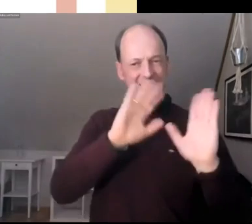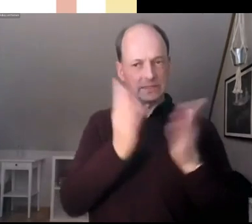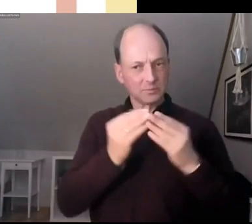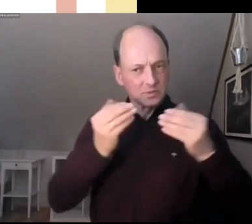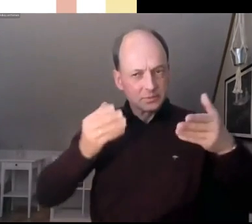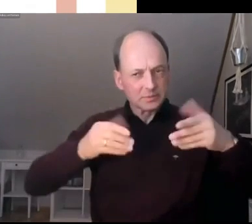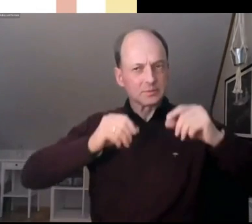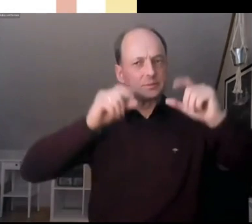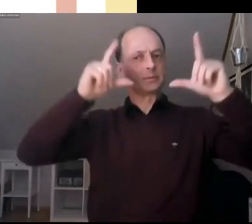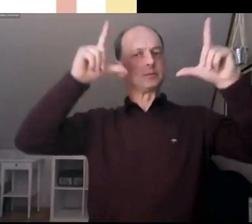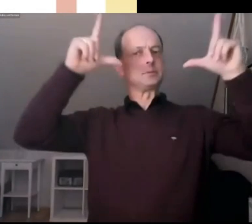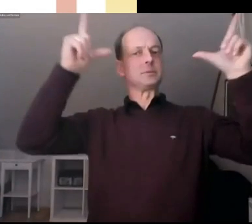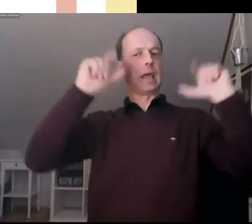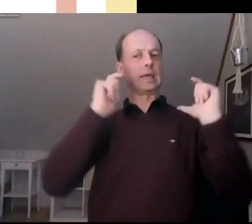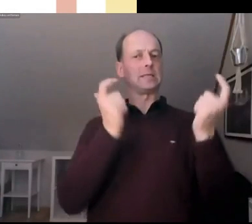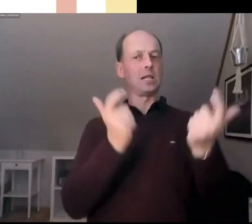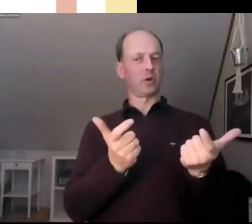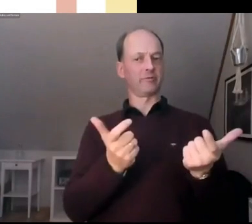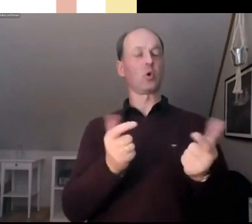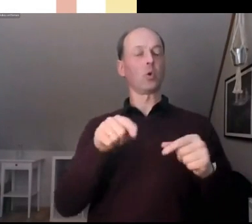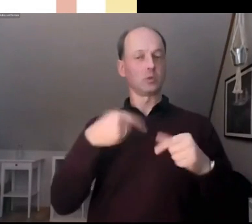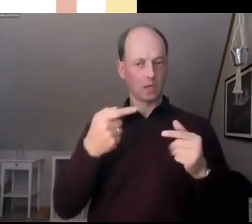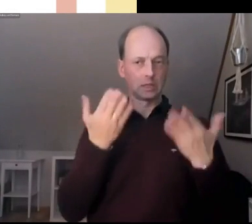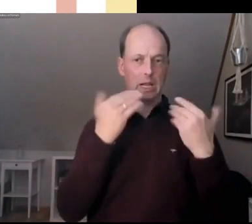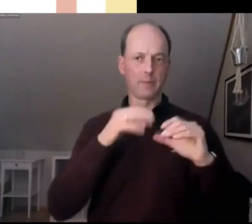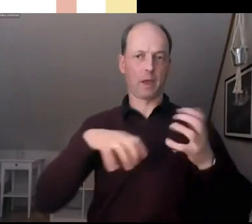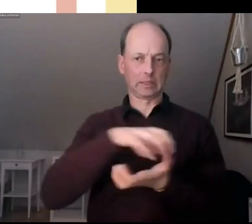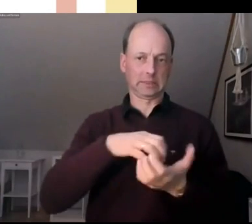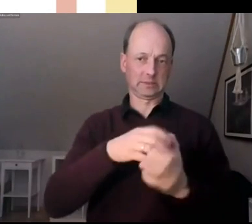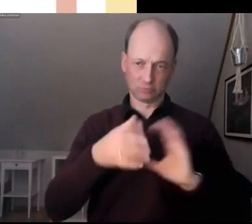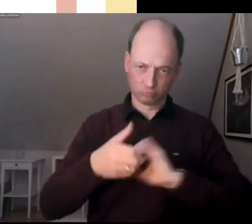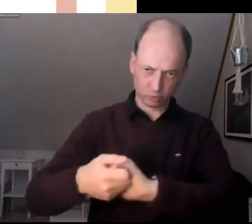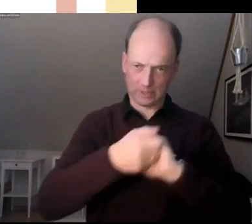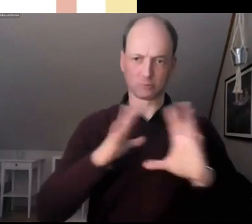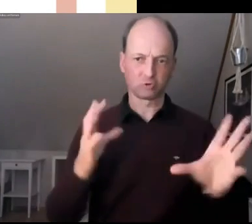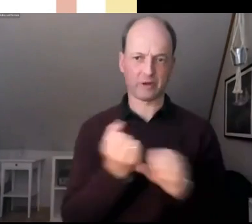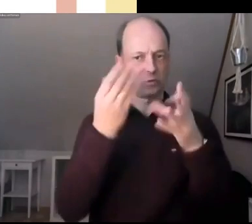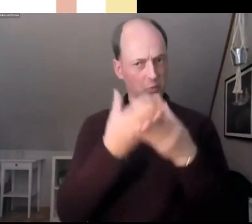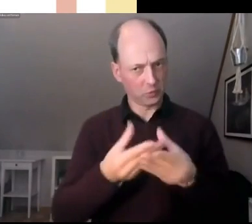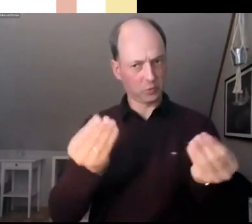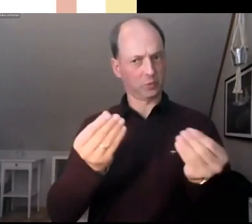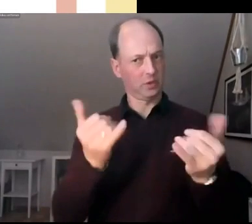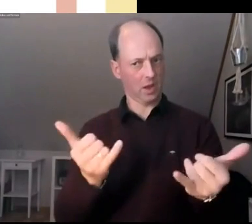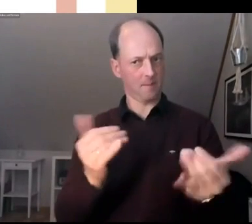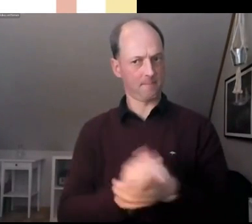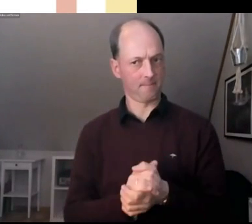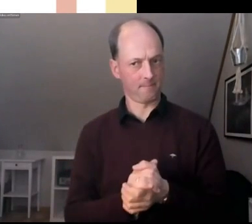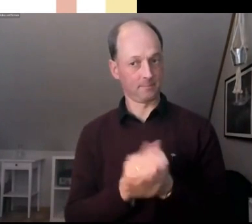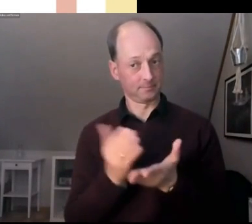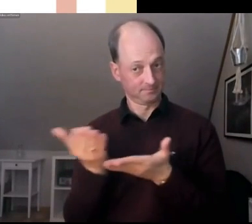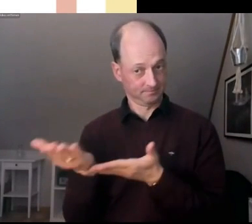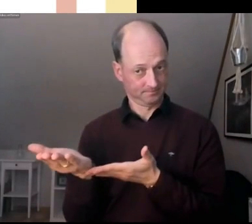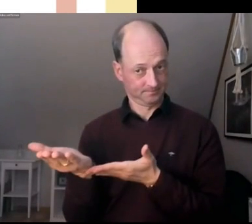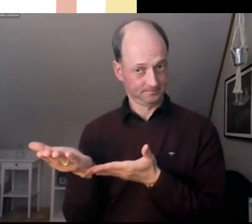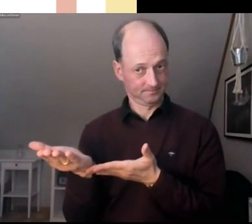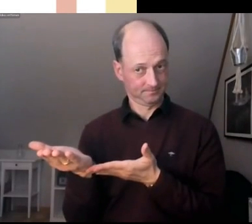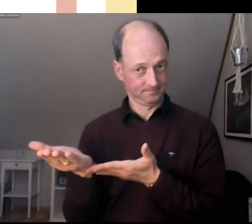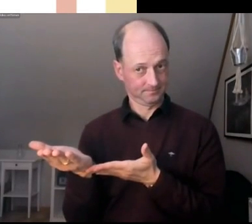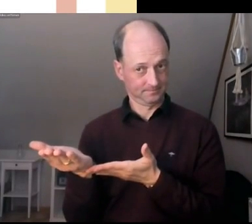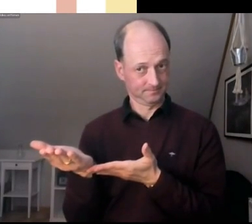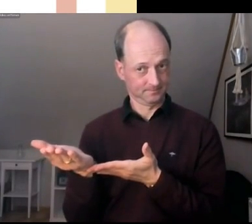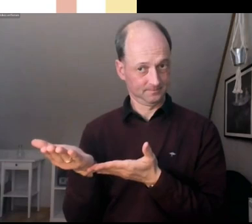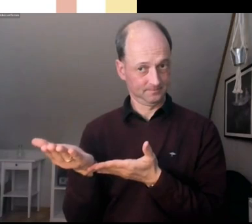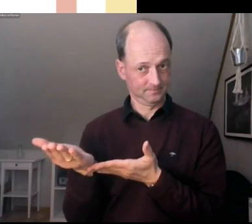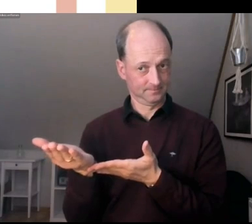darauf, wie wir gemeinsam die Klimakrise angehen. Dann ganz wichtig, auch hängt damit zusammen, was ich